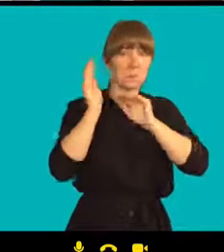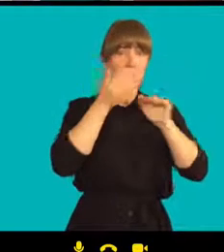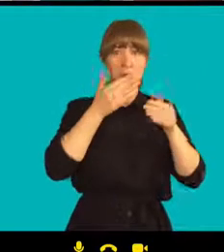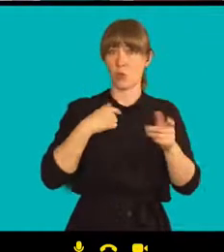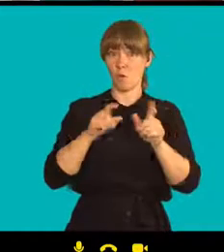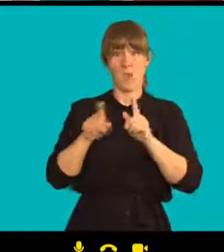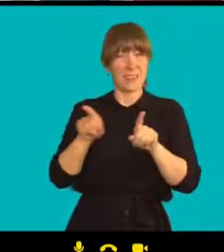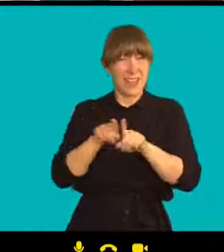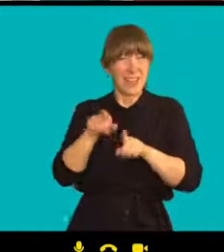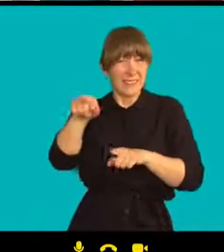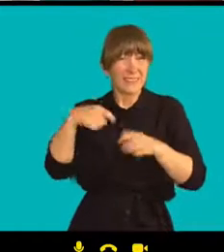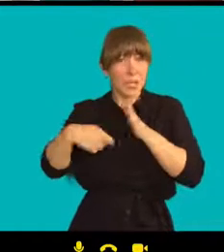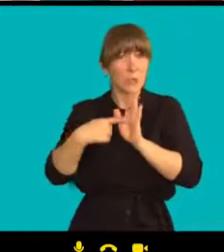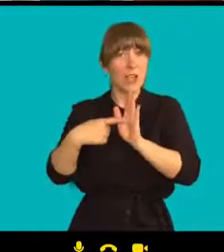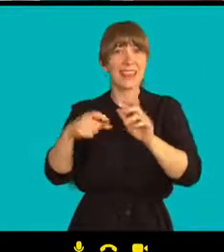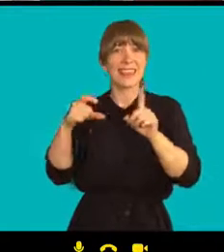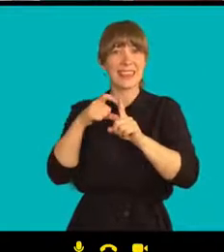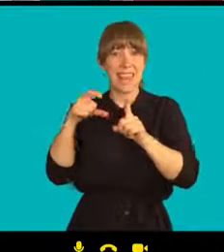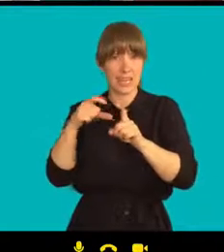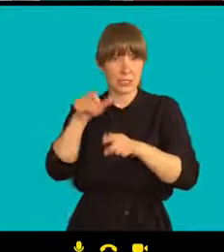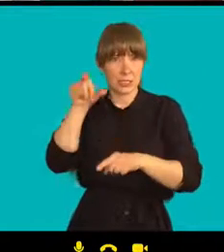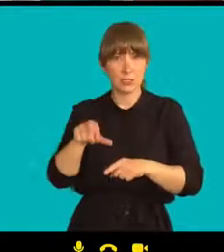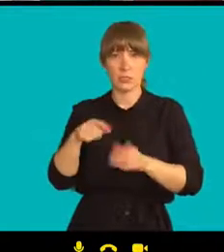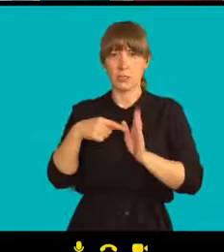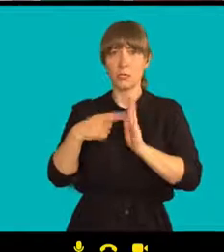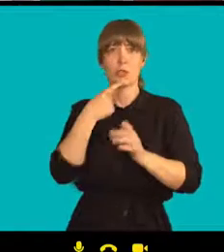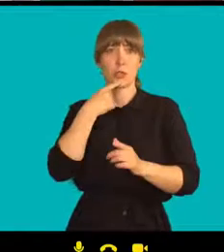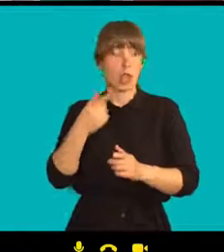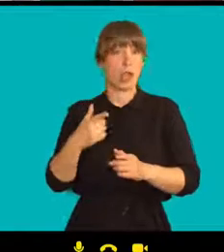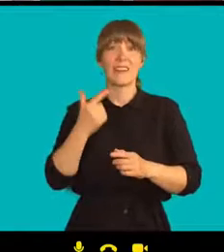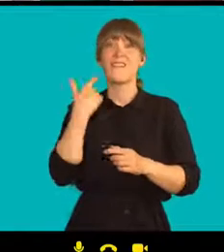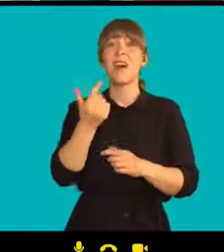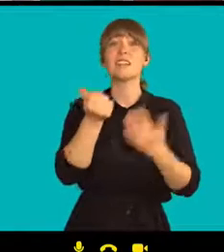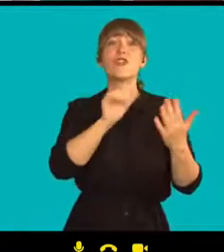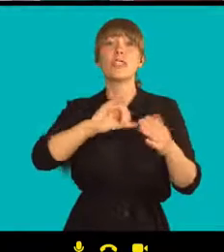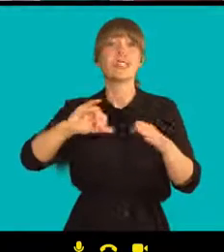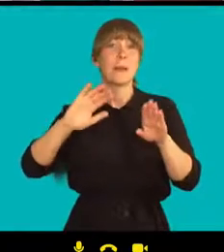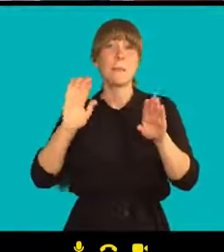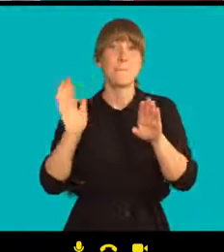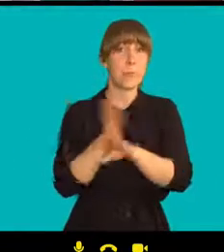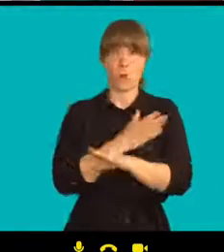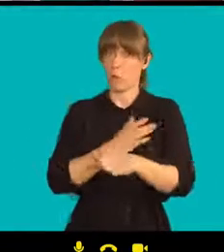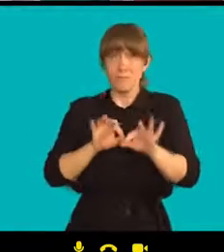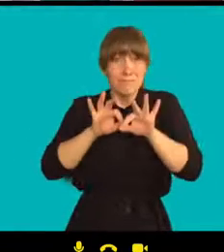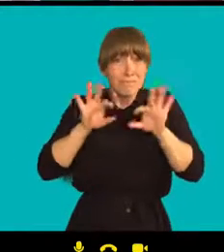Po 26 letech se nic nezměnilo. To, co se stalo v srpnu, nebylo nic nového.